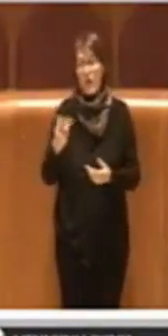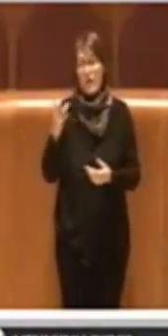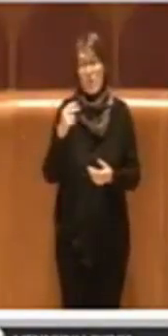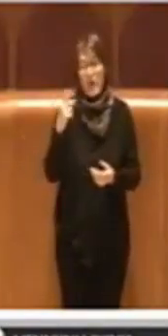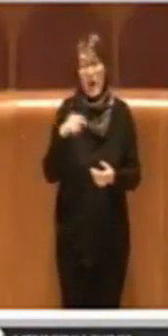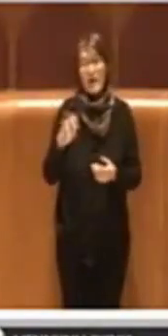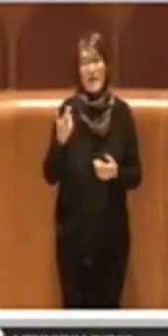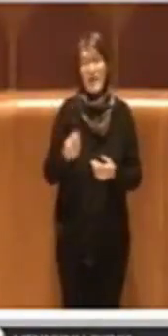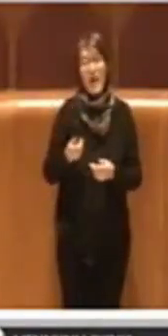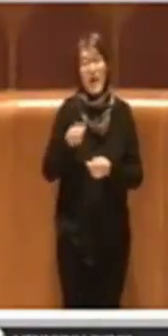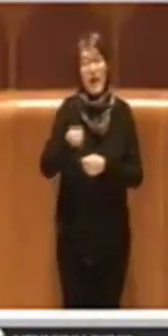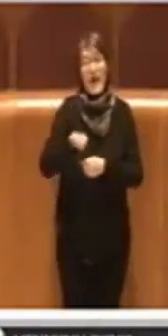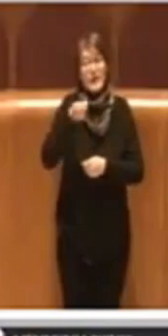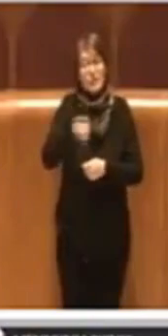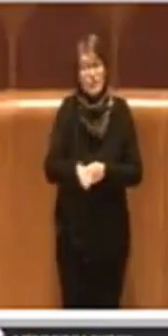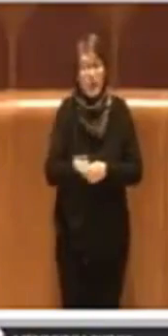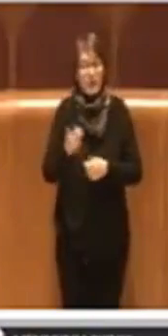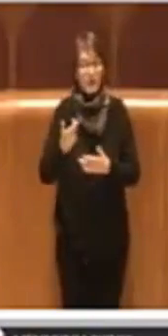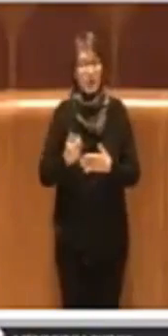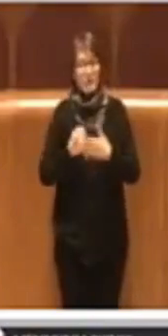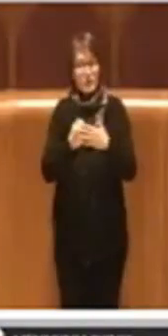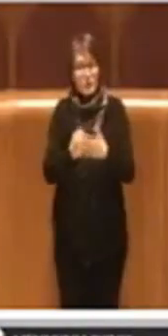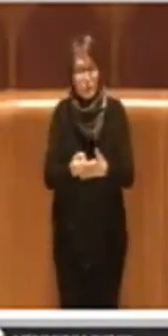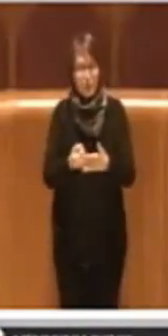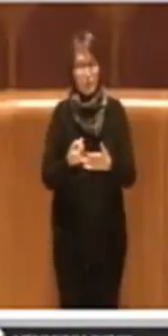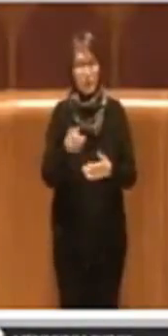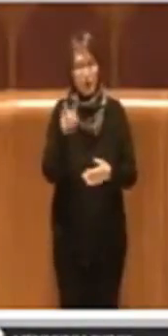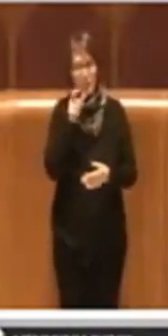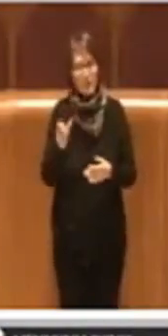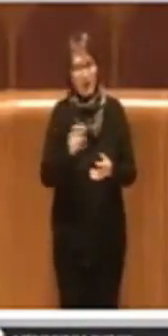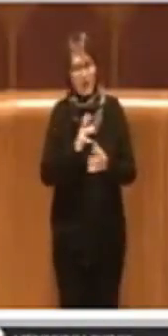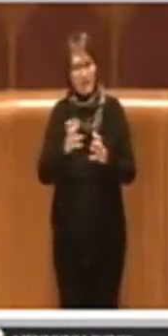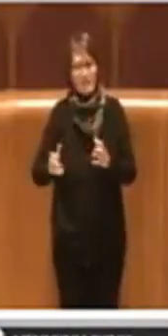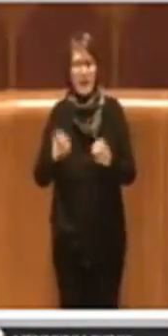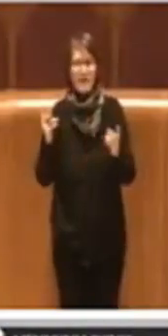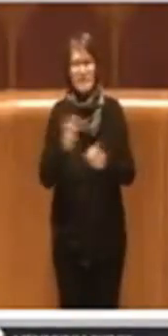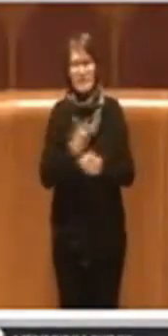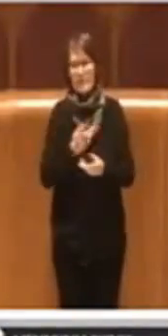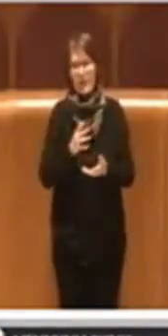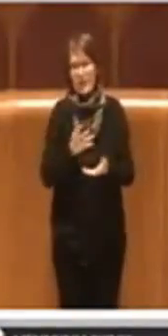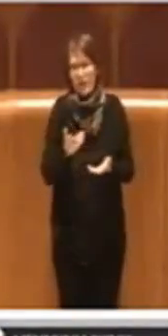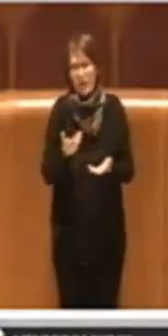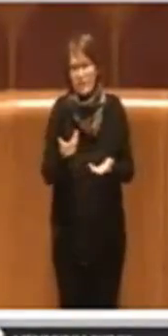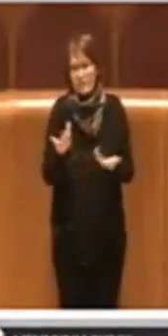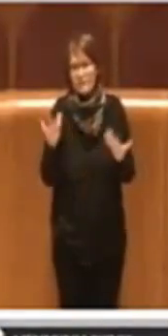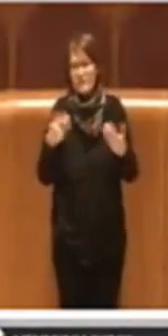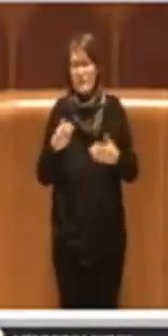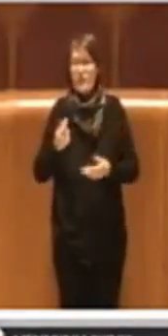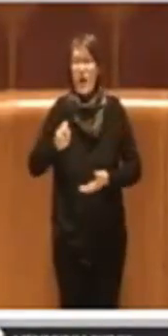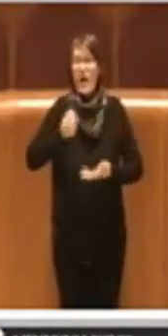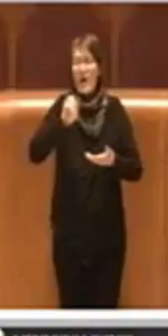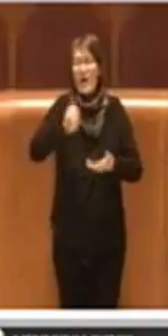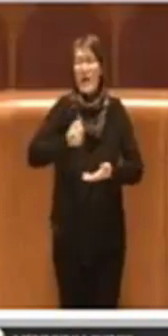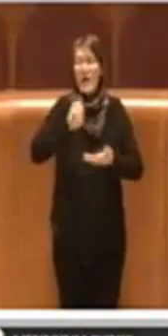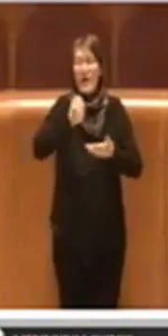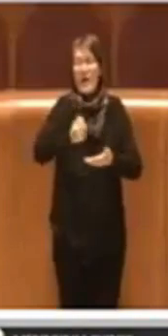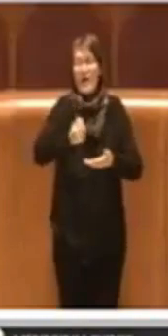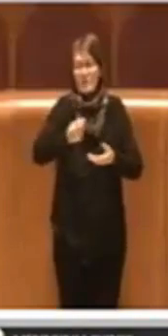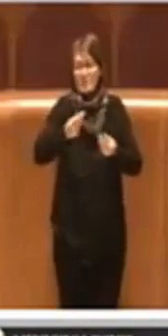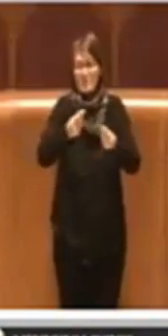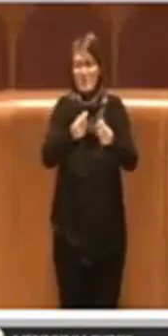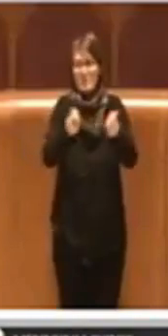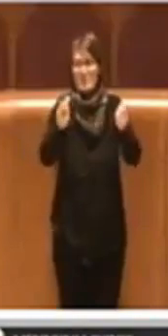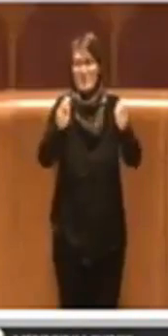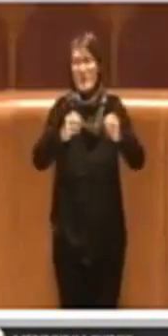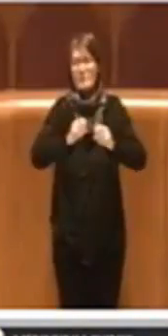gettate finanze importanti che potevano essere utilizzate per garantire il benessere degli animali per dare